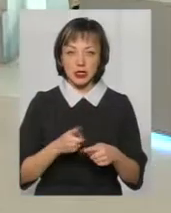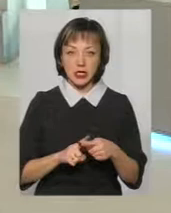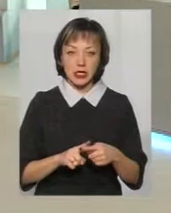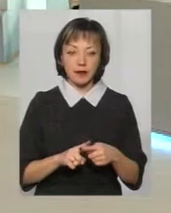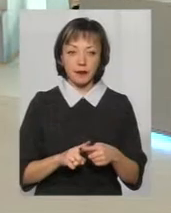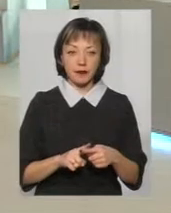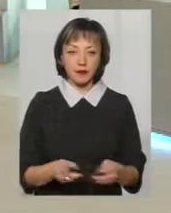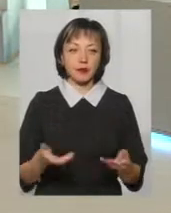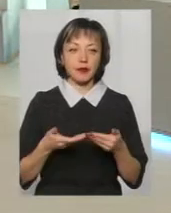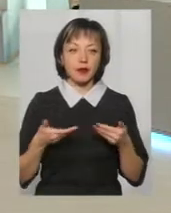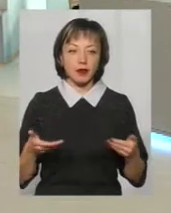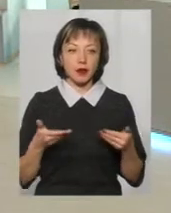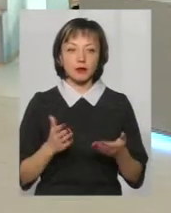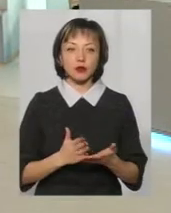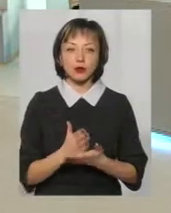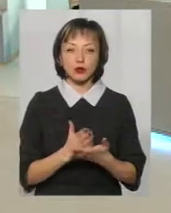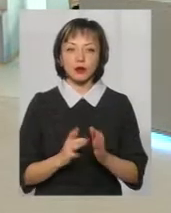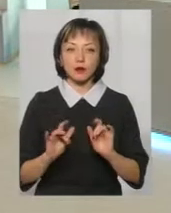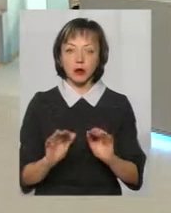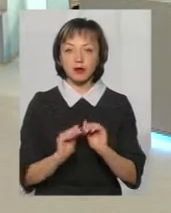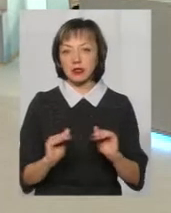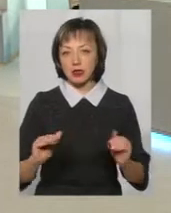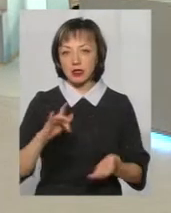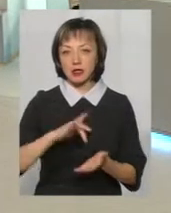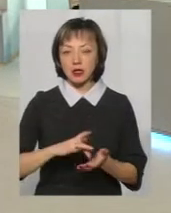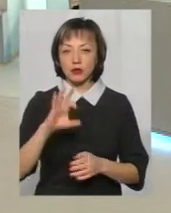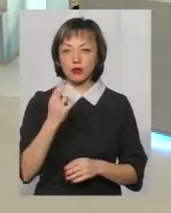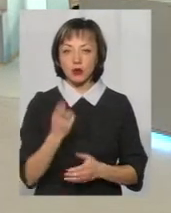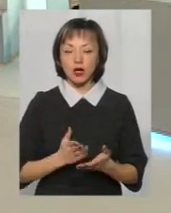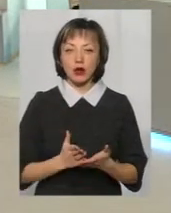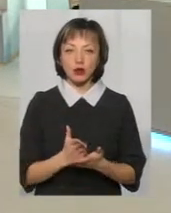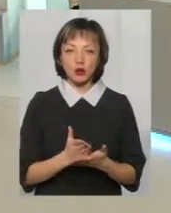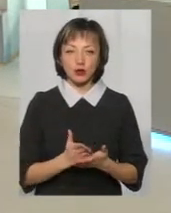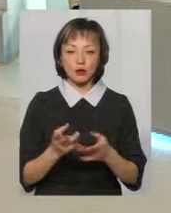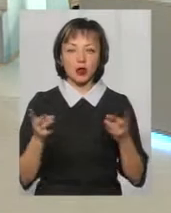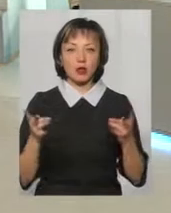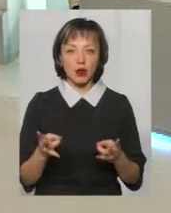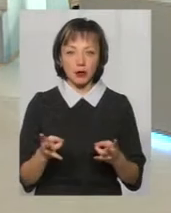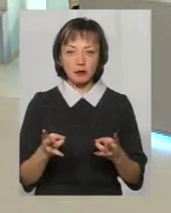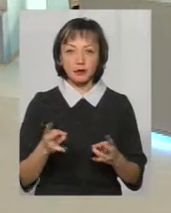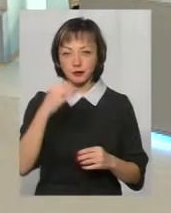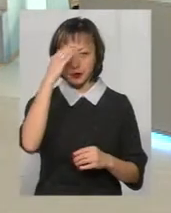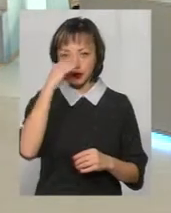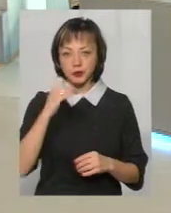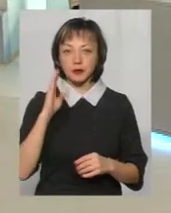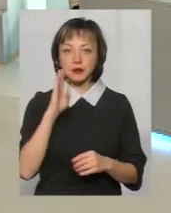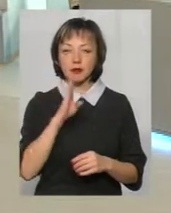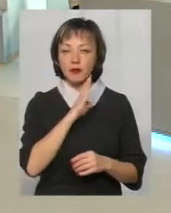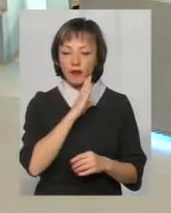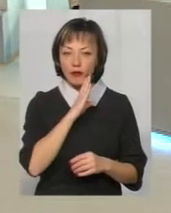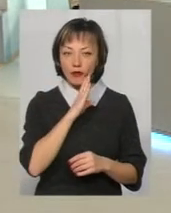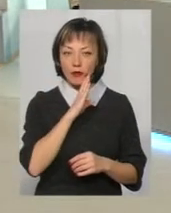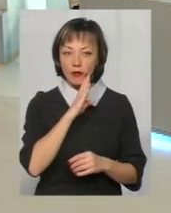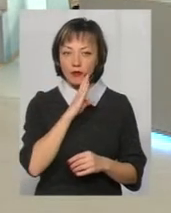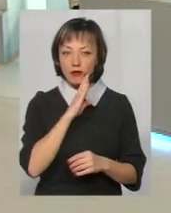нам, саме службам у справах дітей і Центрам соціальних служб, треба батькам ставити